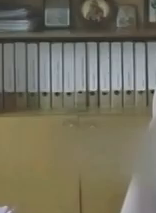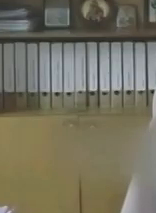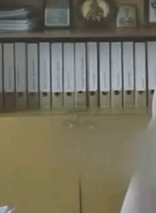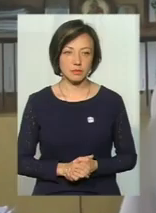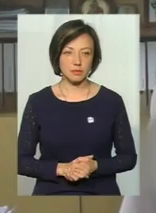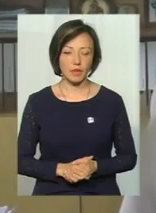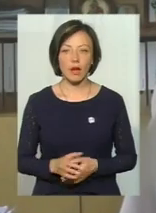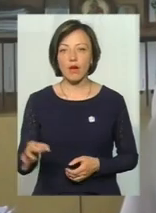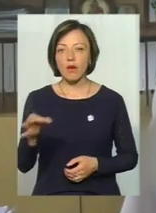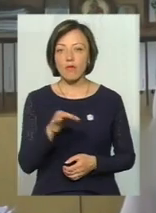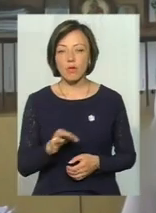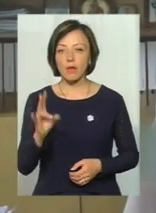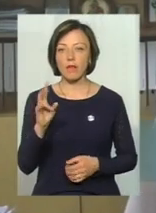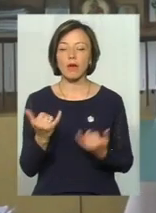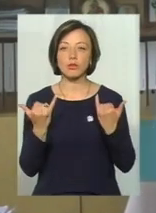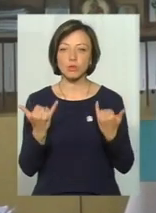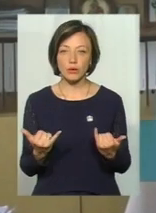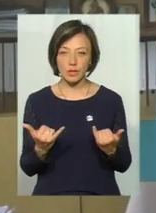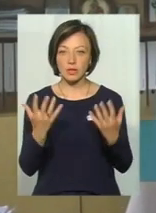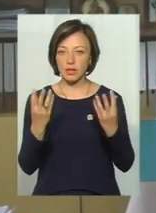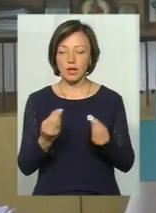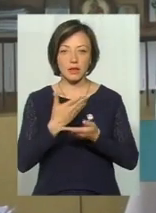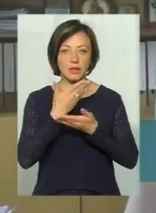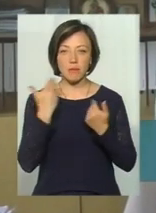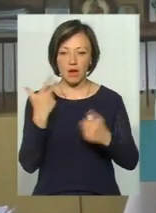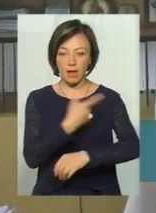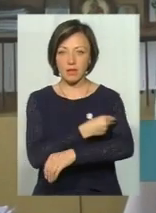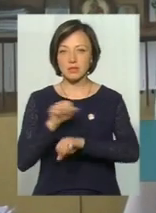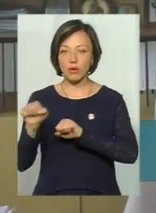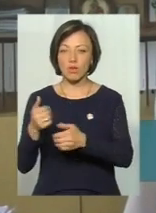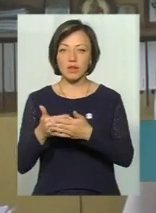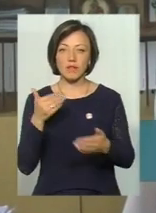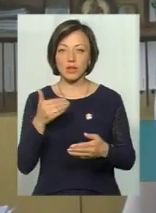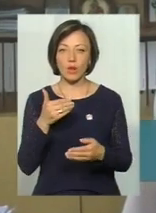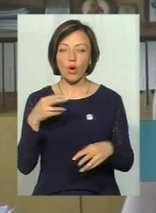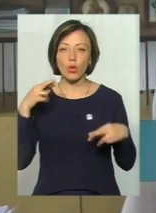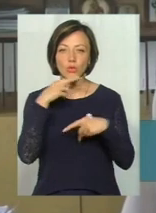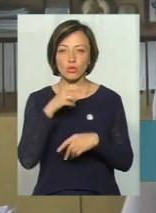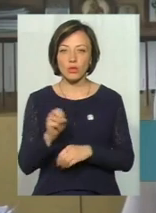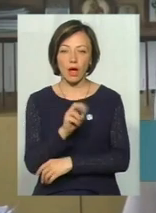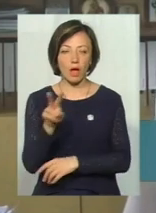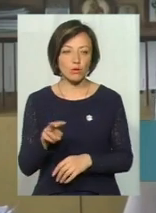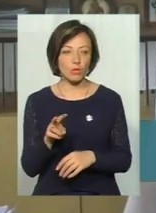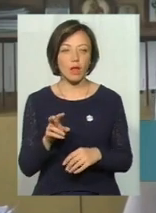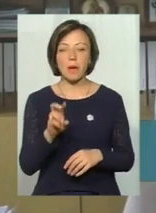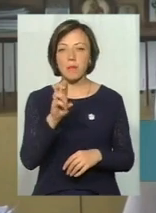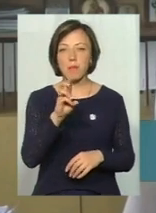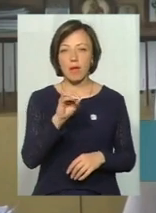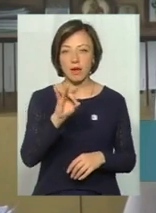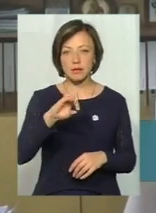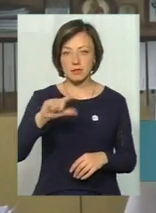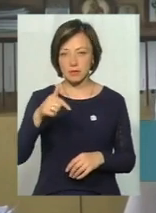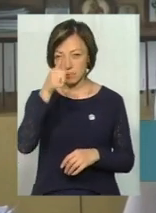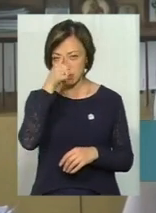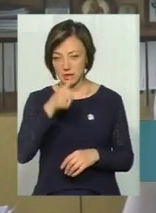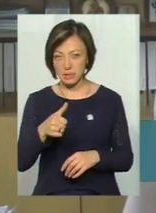В області на сьогоднішній день немає антидоту, тобто сироватки від отрути, годюки. Буквально в березні місяці